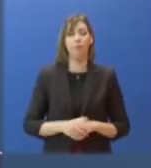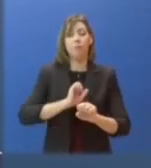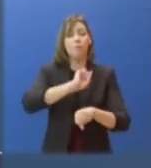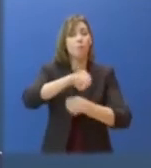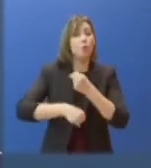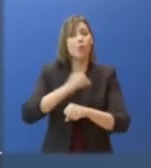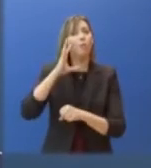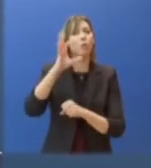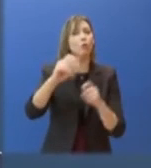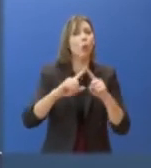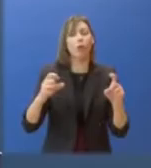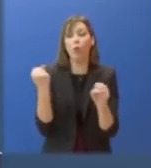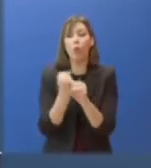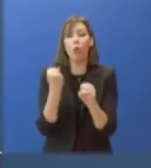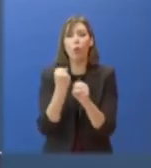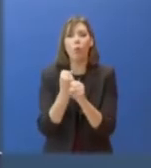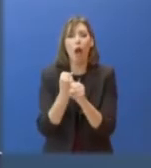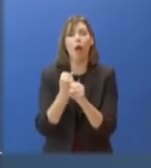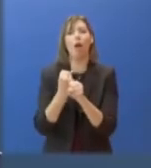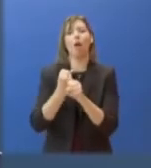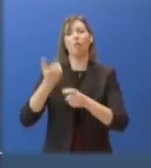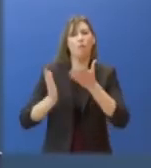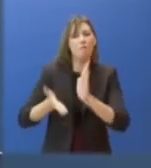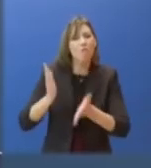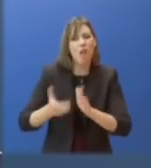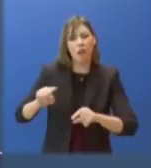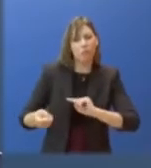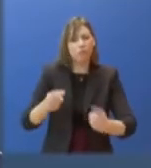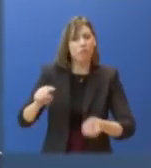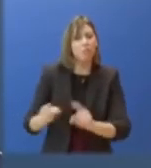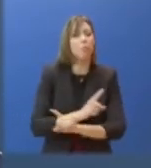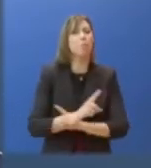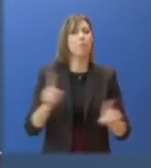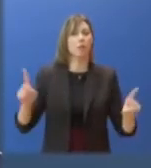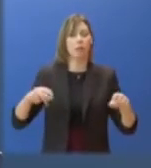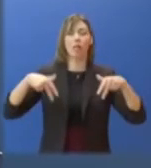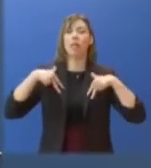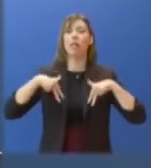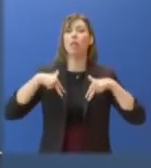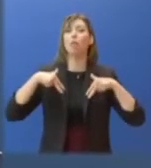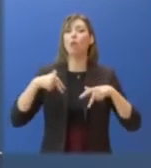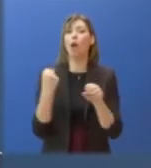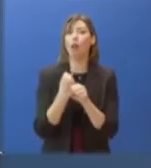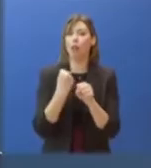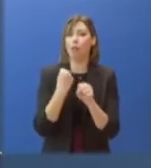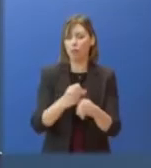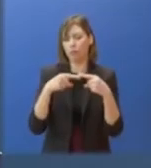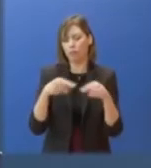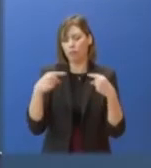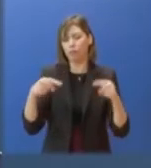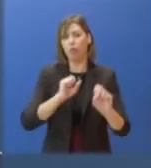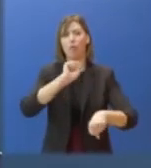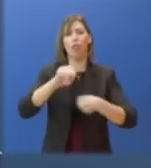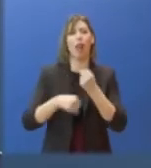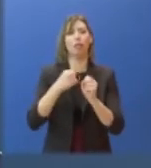παρενόχλησης στον χώρο της εργασίας. Το Υπουργείο Εργασίας και Κοινωνικών Υποθέσεων υλοποιεί σειρά δράσεων ανάμεσα στα